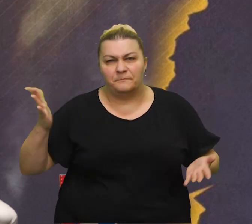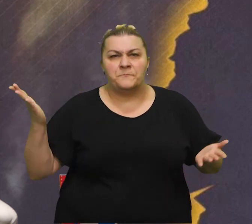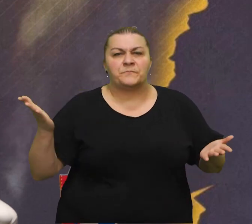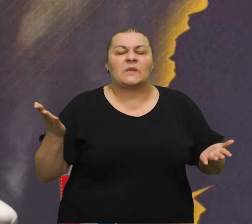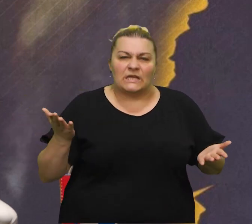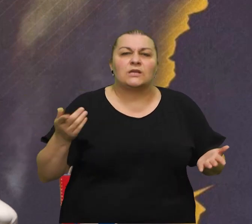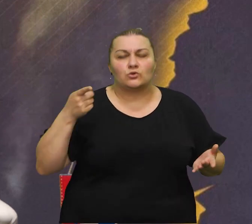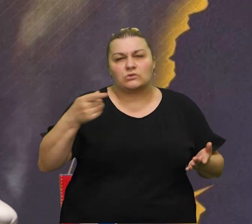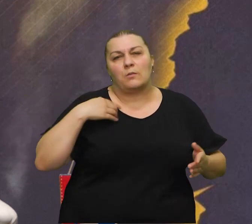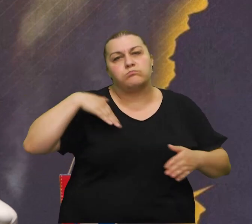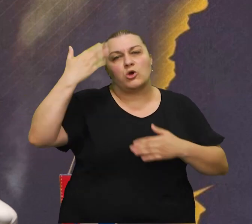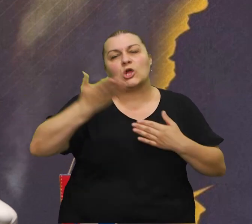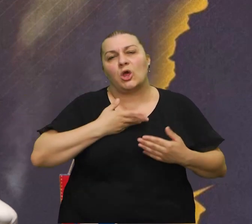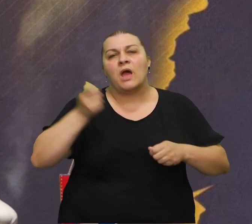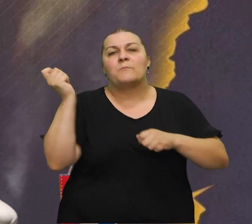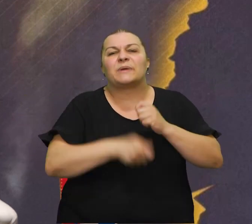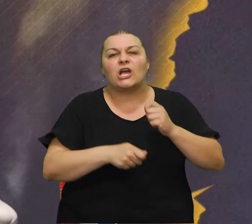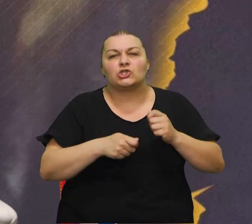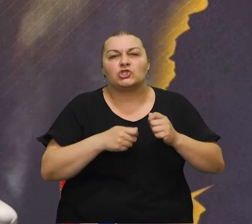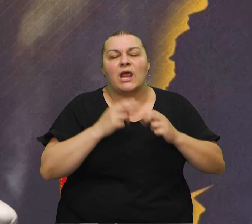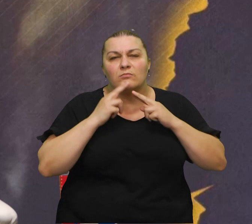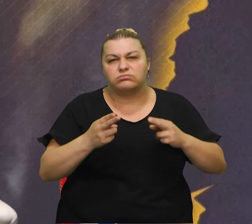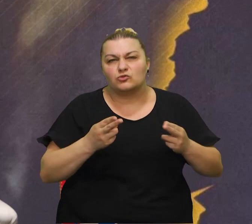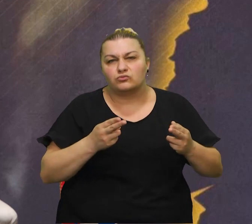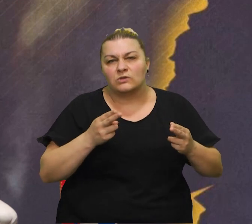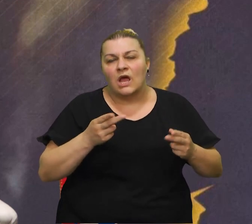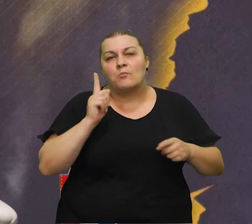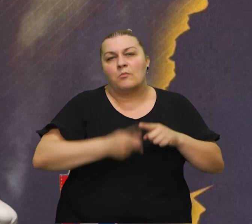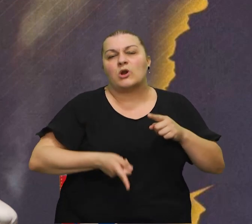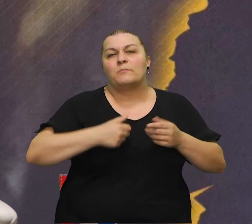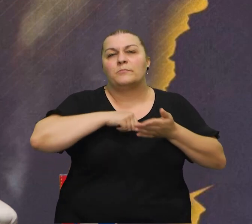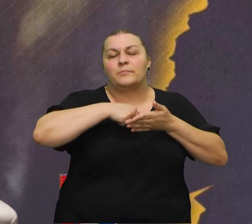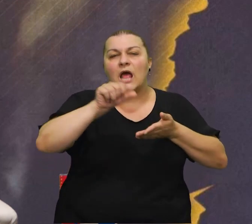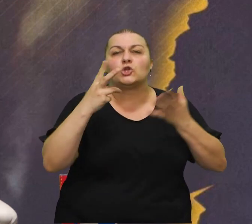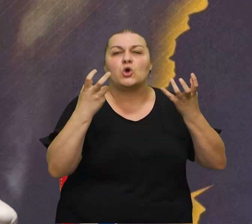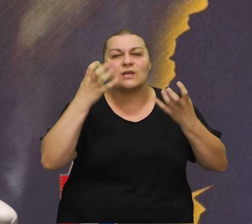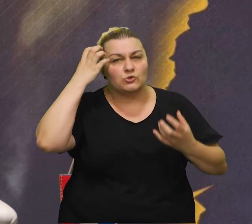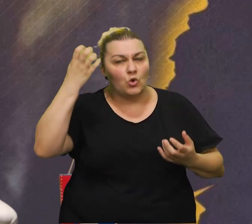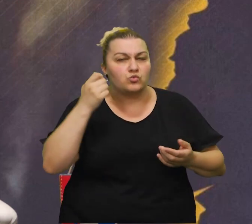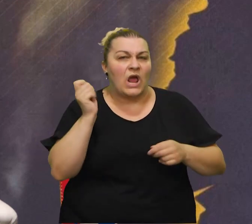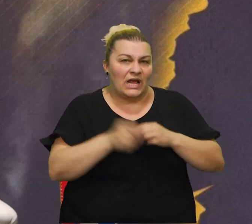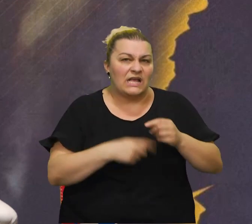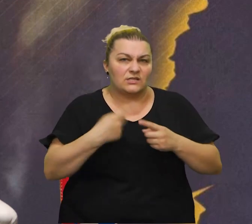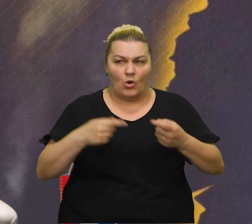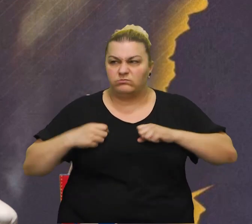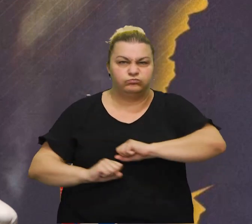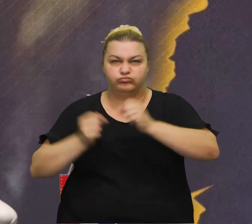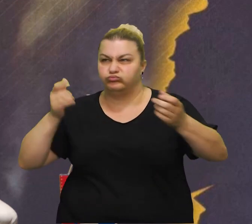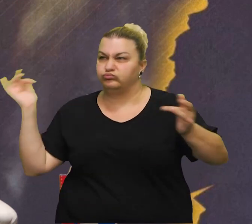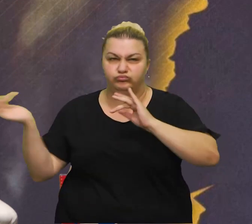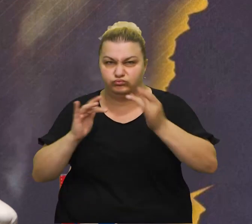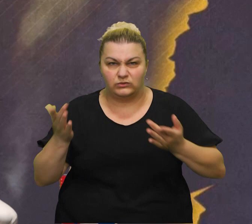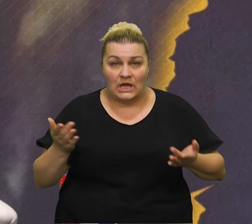davno i tu sam imao poslije prekrešanju prijavu. Znači, morao sam platiti 800 kuna kazne. Zbog toga sam ja došla na